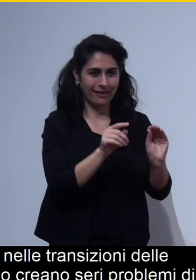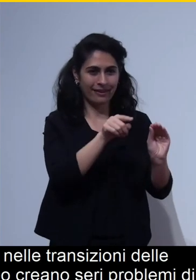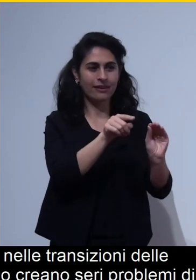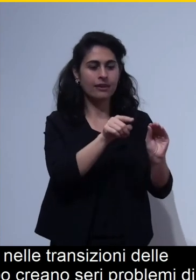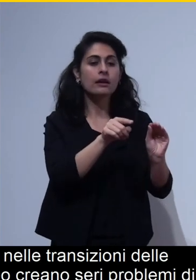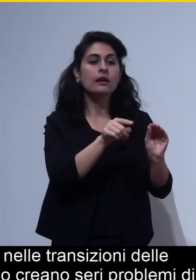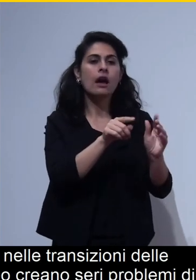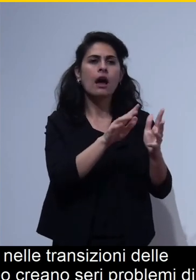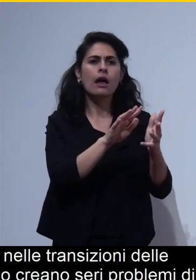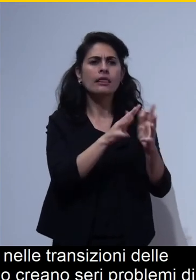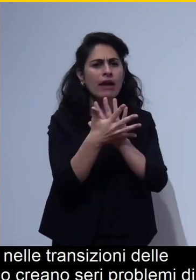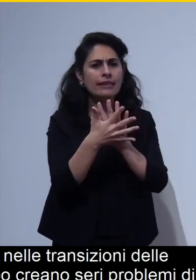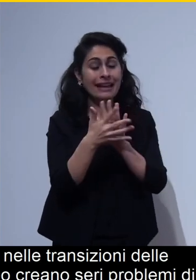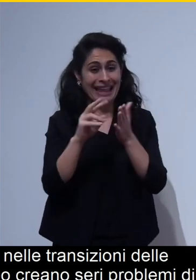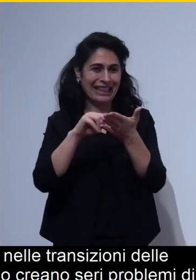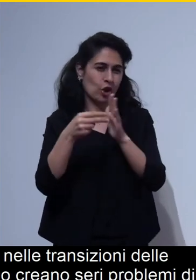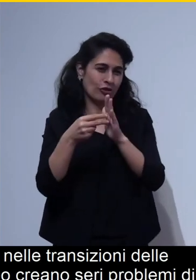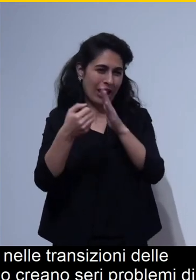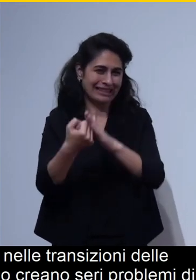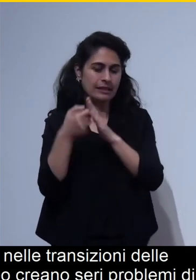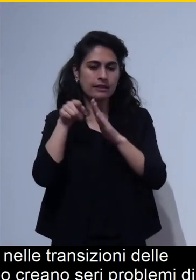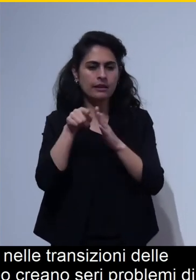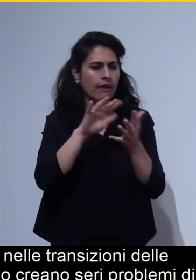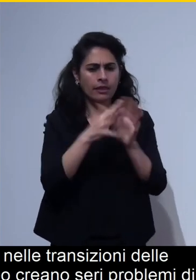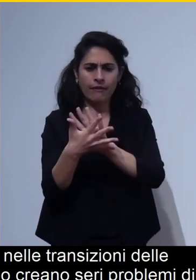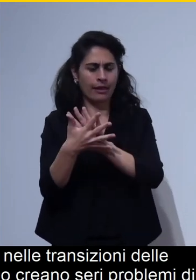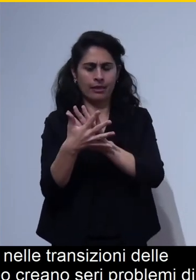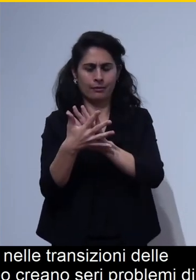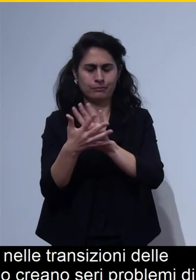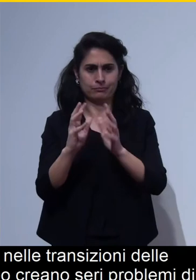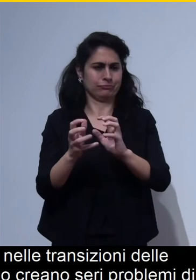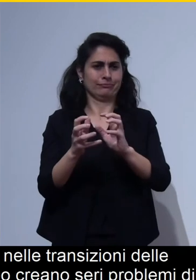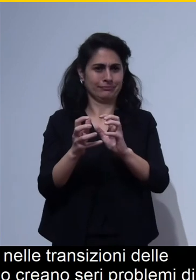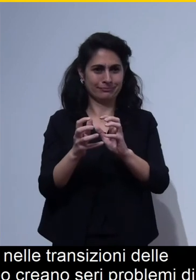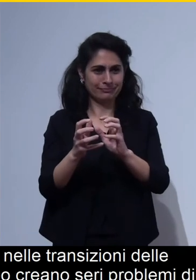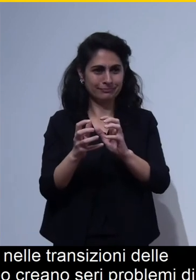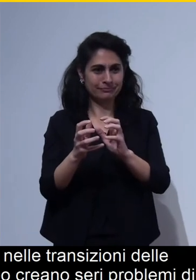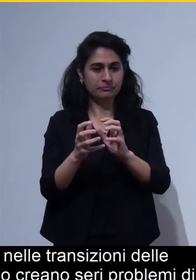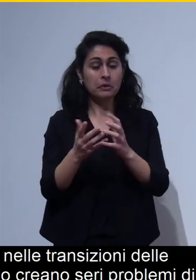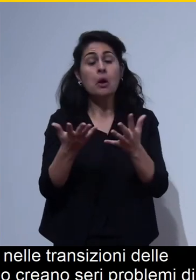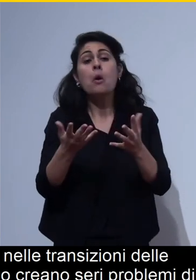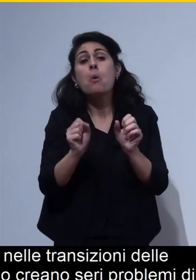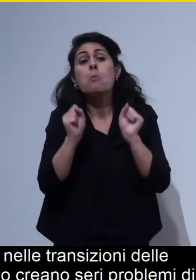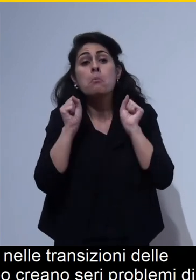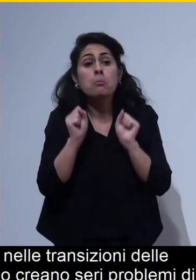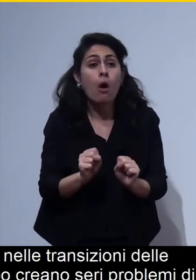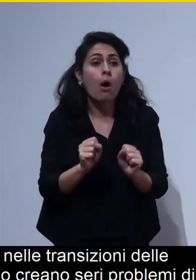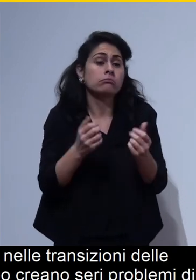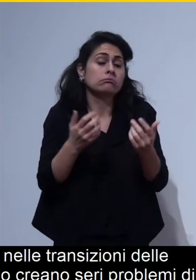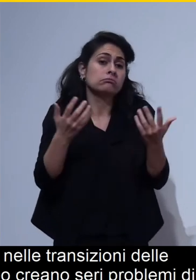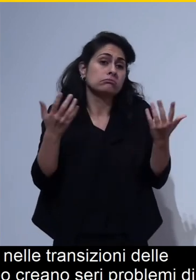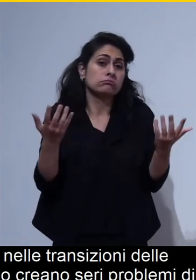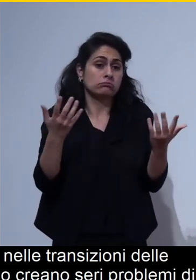anomali con le tecnologie assistive. Vuoi perché magari viene interpretata